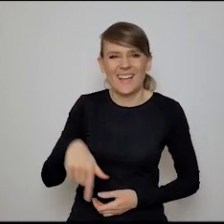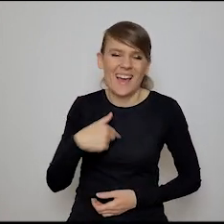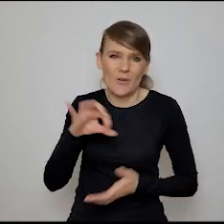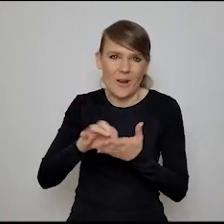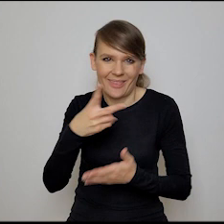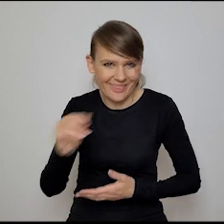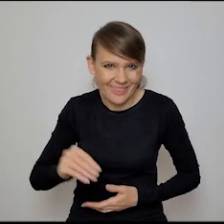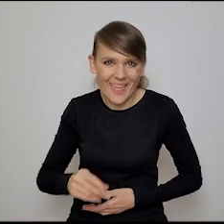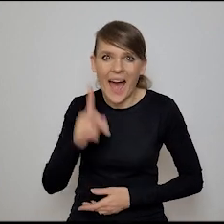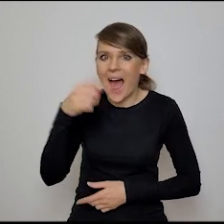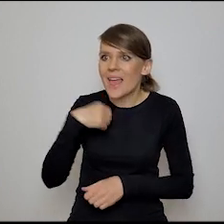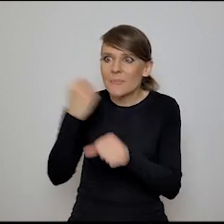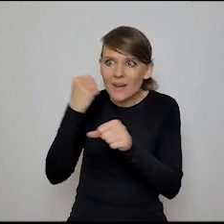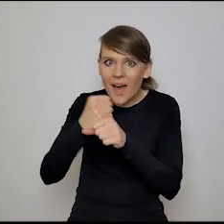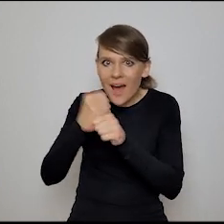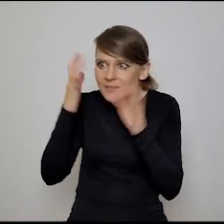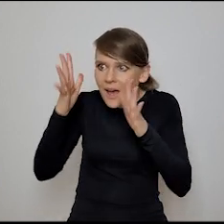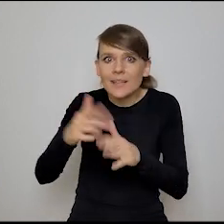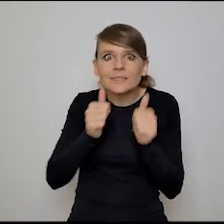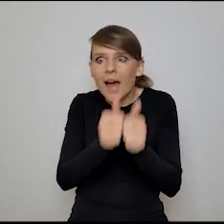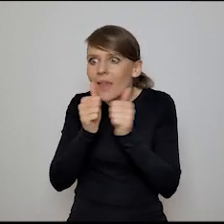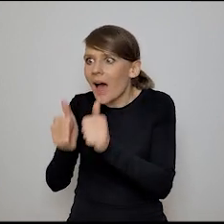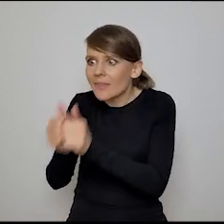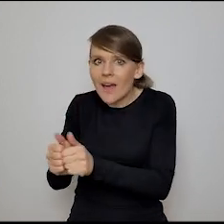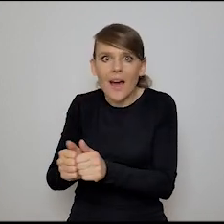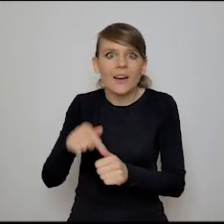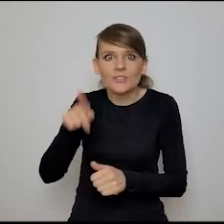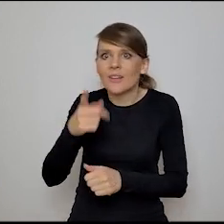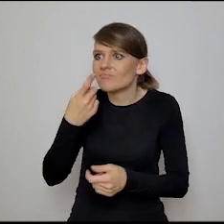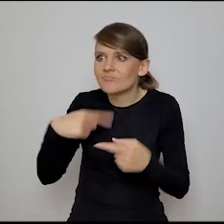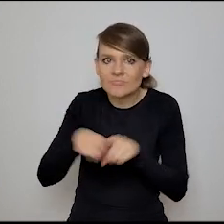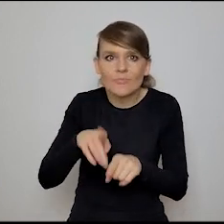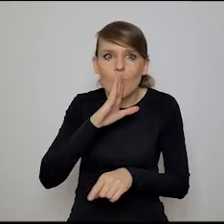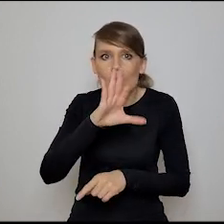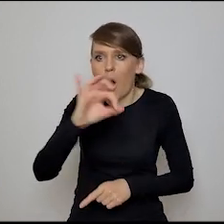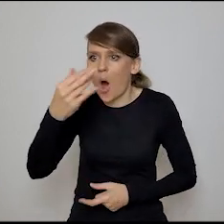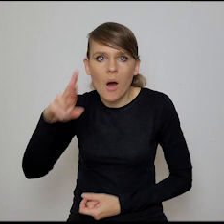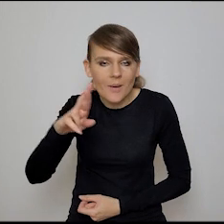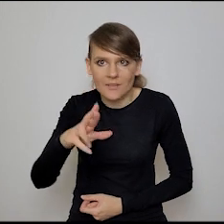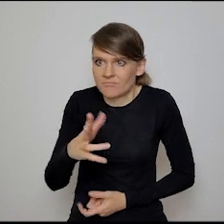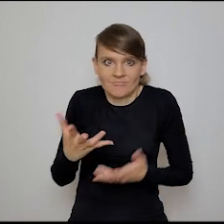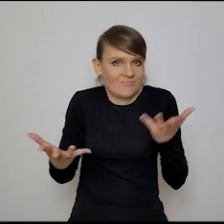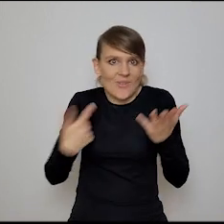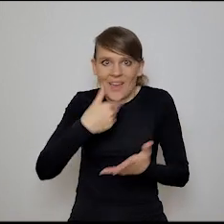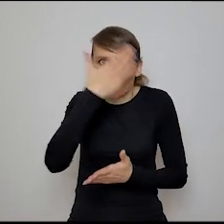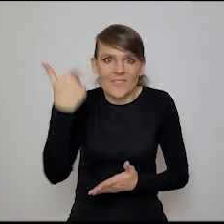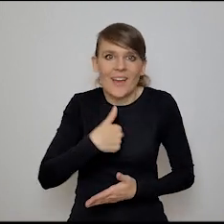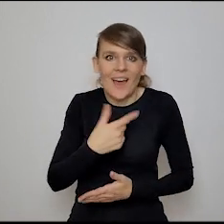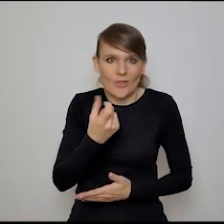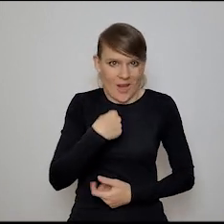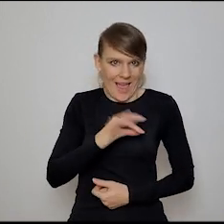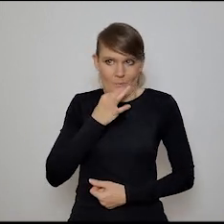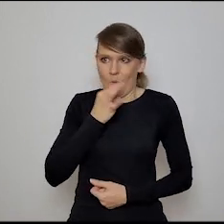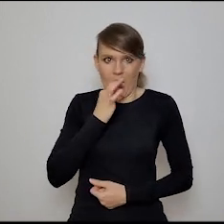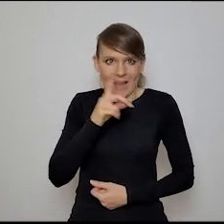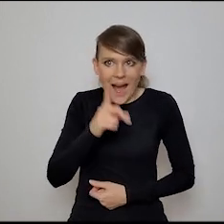jakoś dobra, ale pracoholizmu, zadaniowość, pojęta boomersko absolutnie, ja nie wiem, ja to po prostu, wiesz, ja jestem trochę za młoda,